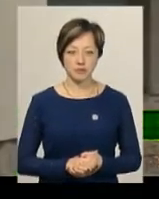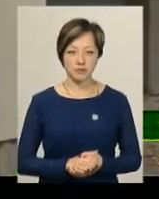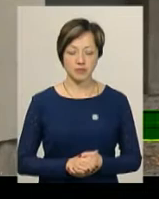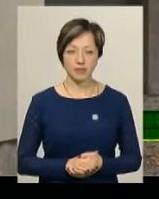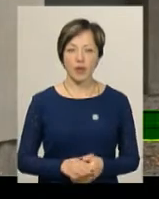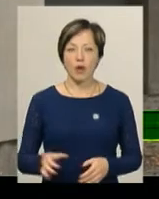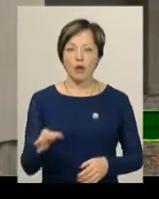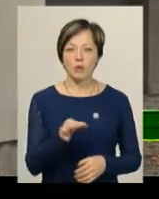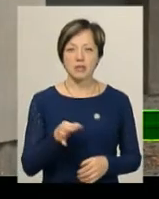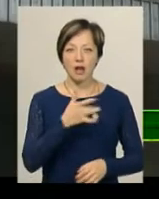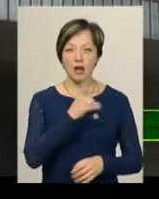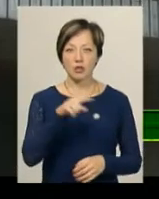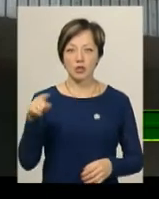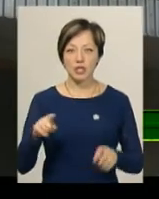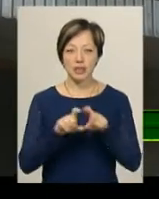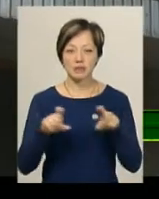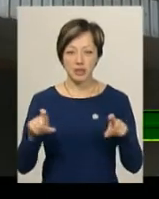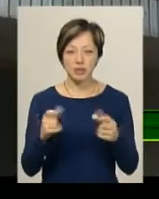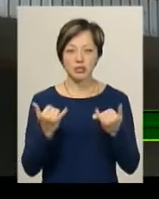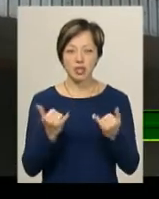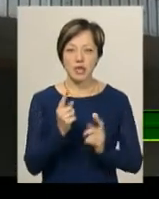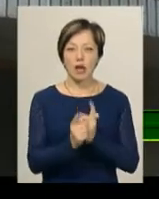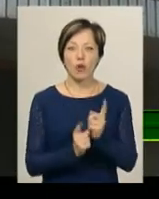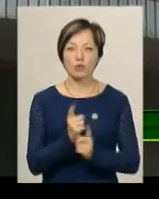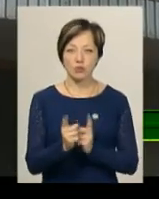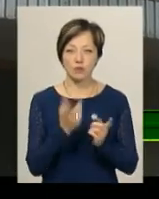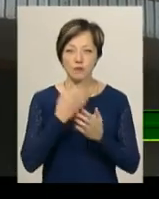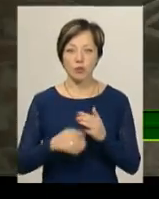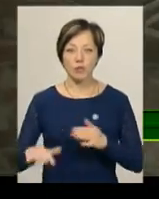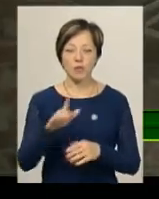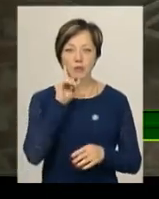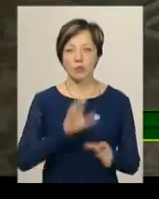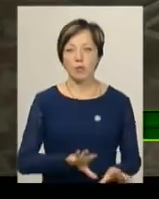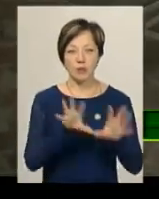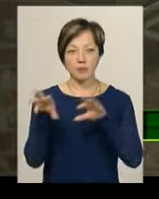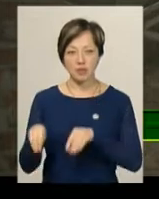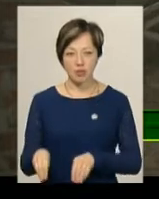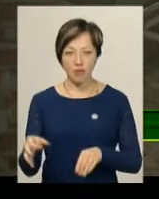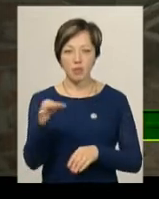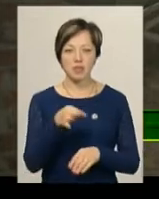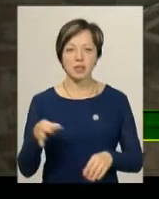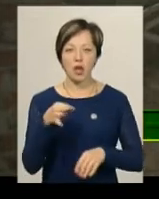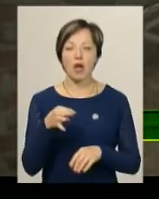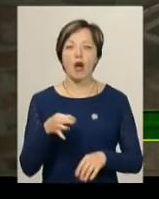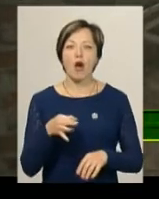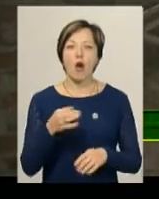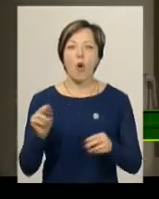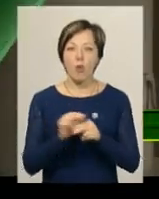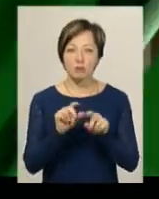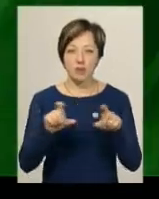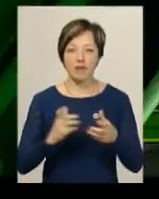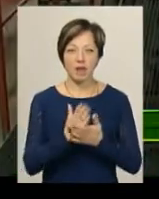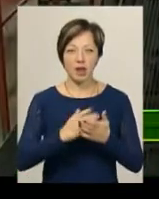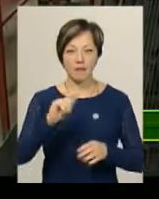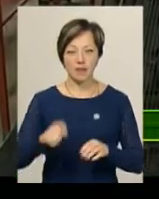Обласний кардіологічний диспансер на час реконструкції свого приміщення тимчасово перемістився в обласний госпіталь ветеранів війни.